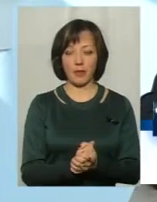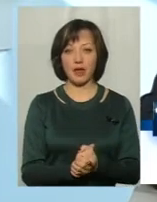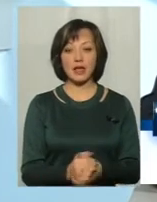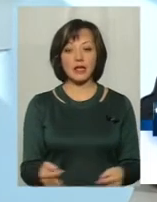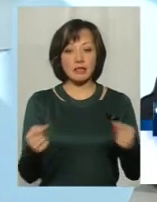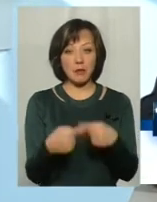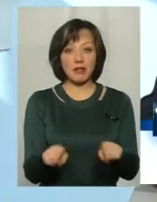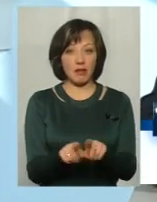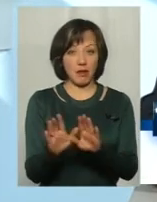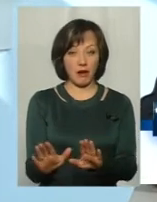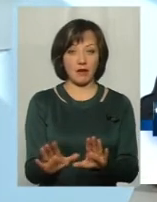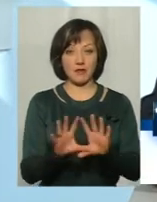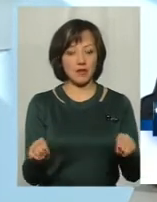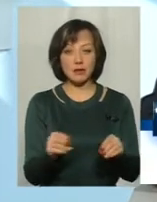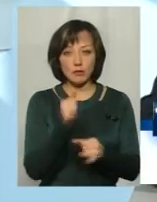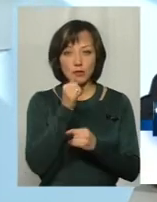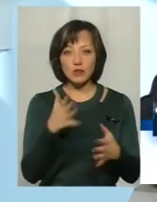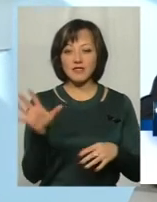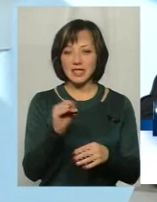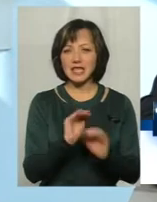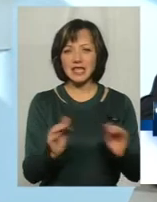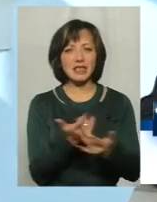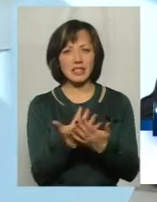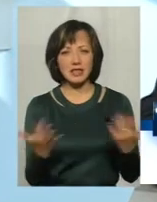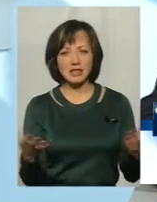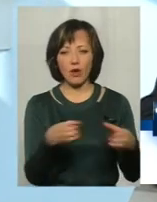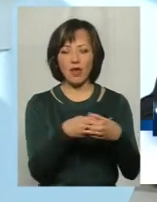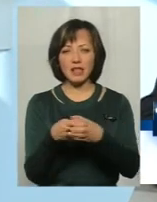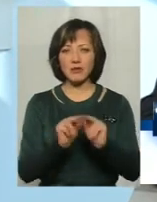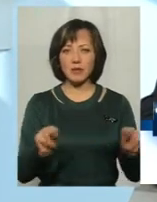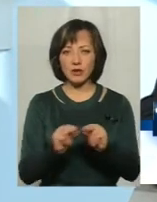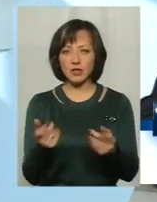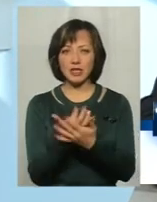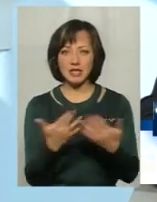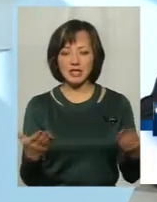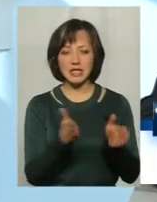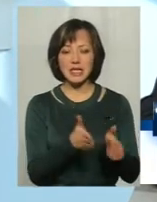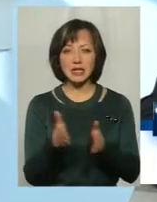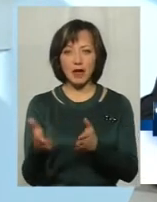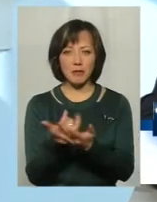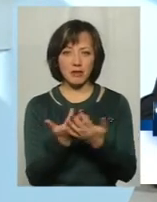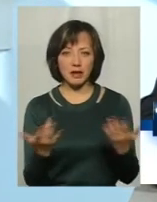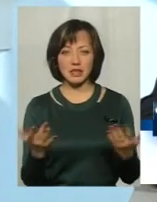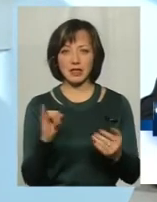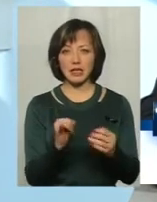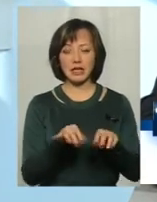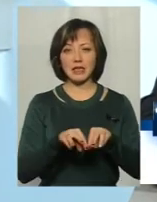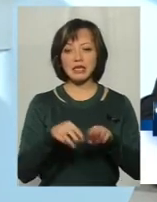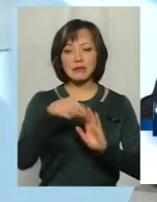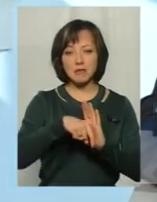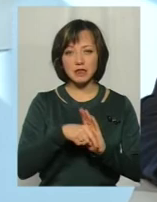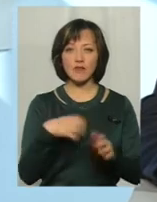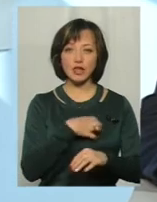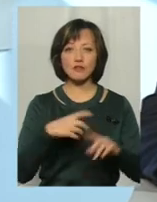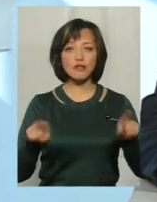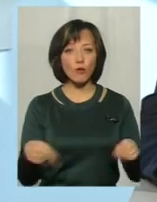саме так ось воно є. Тому що, дійсно, всі діти різні, і колективи педагогічні різні, і система, і зміст. Важливо